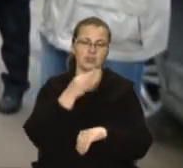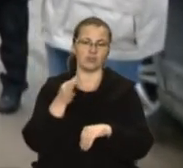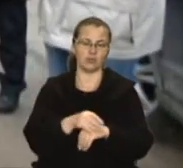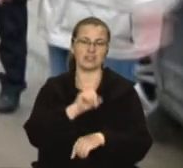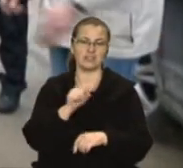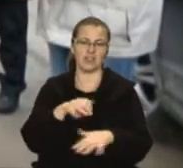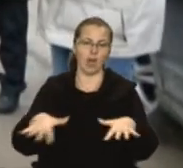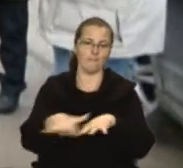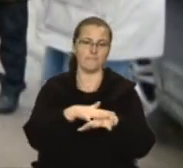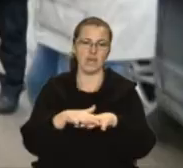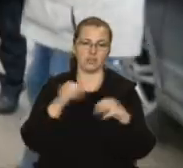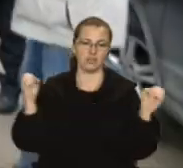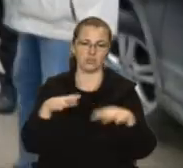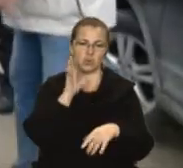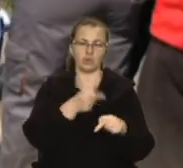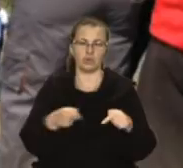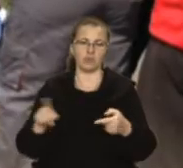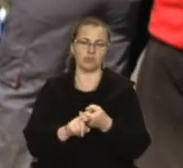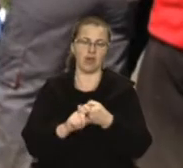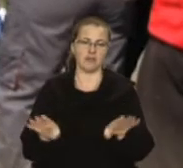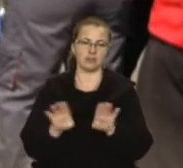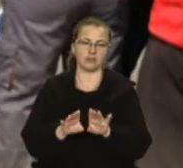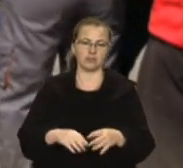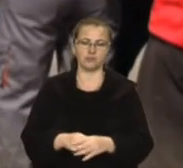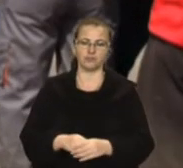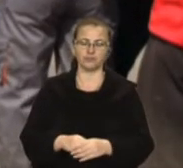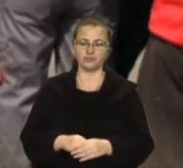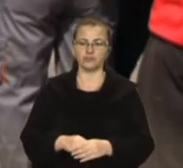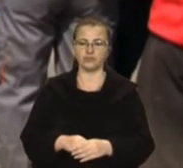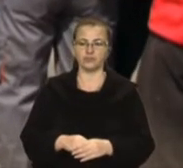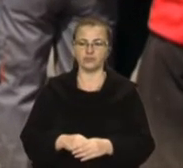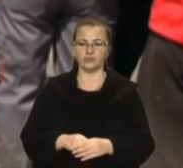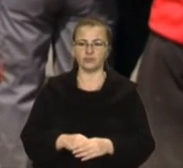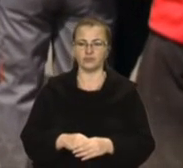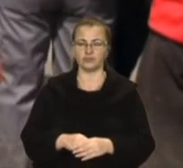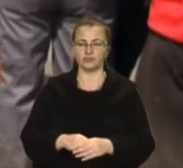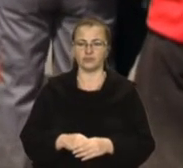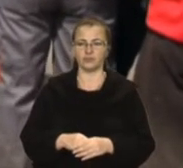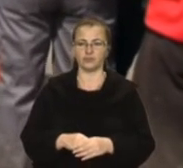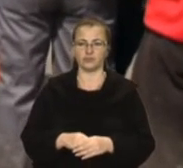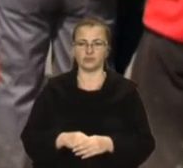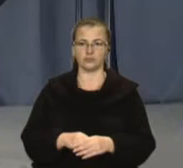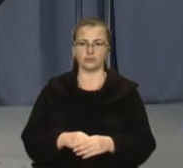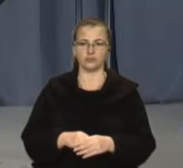за масові збори під час карантину. Ірина Мочульська, Анатолій Киричук, новини на Суспільному, Львівщина.